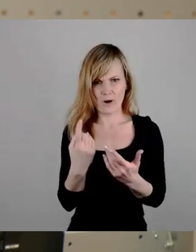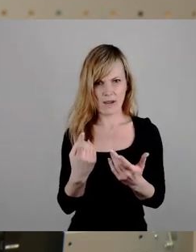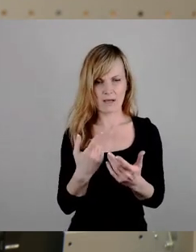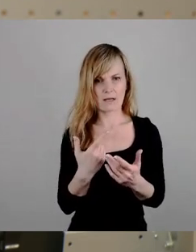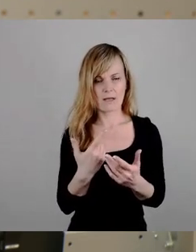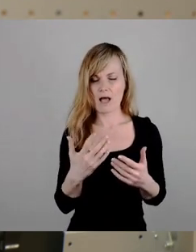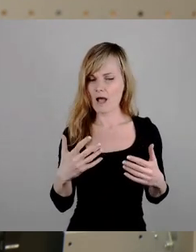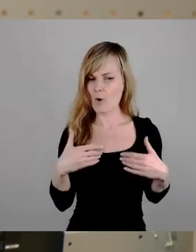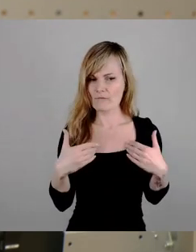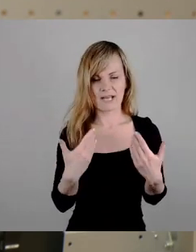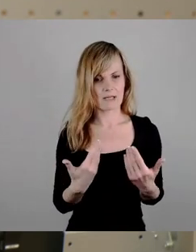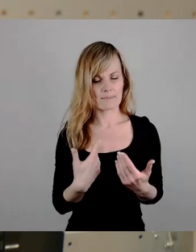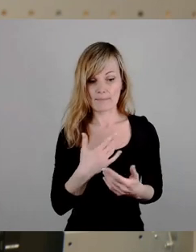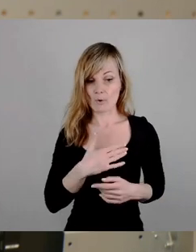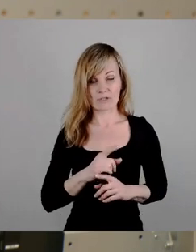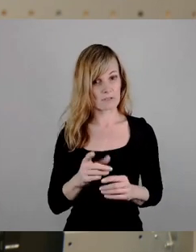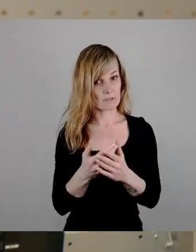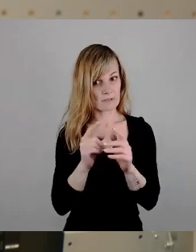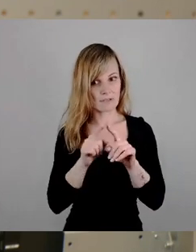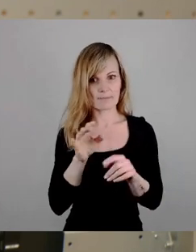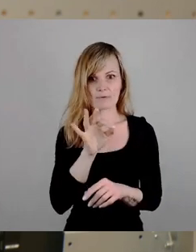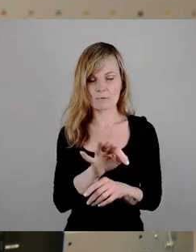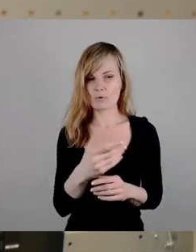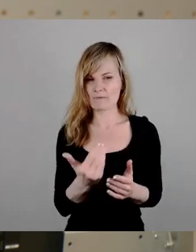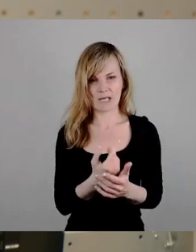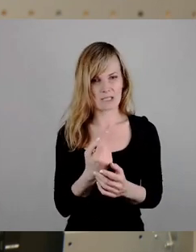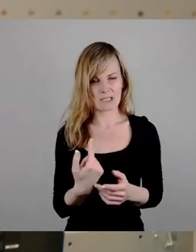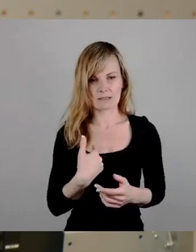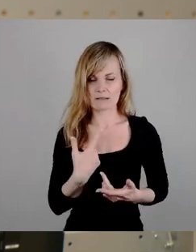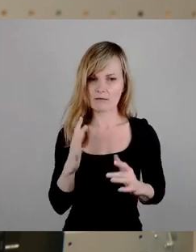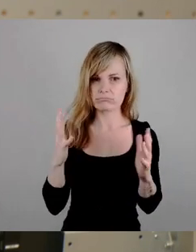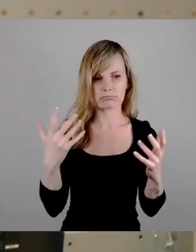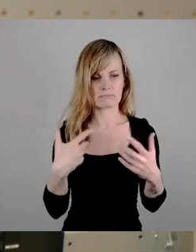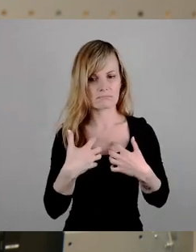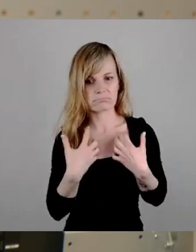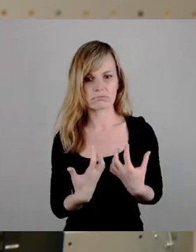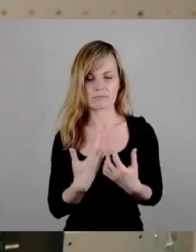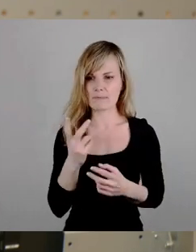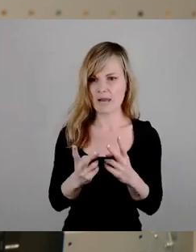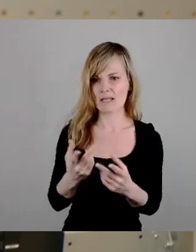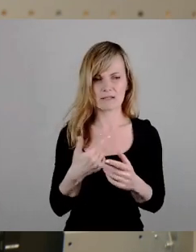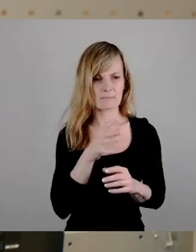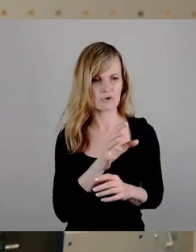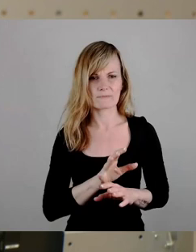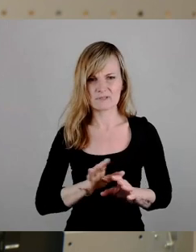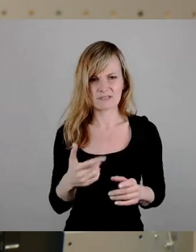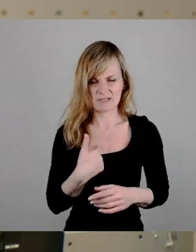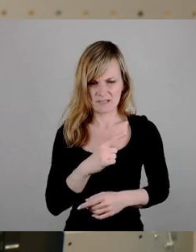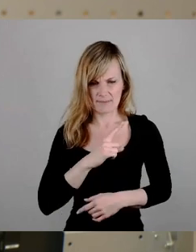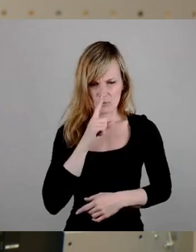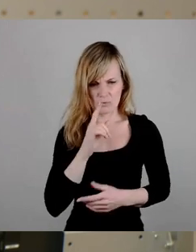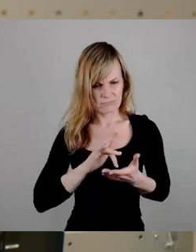nicht verdient, dass ich mich jetzt hier irgendwie ergehe oder jemanden beleidige oder beschimpfe. Ich bin einfach nur traurig.